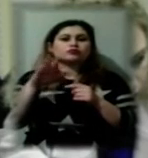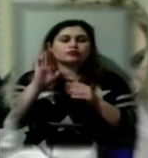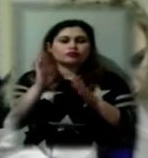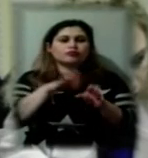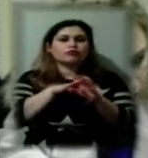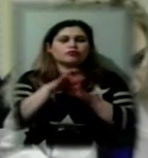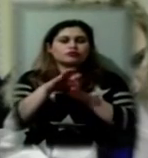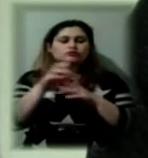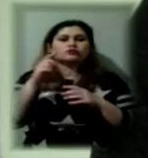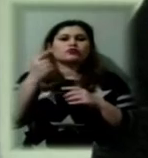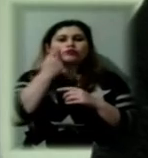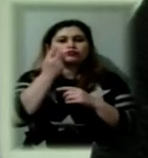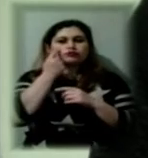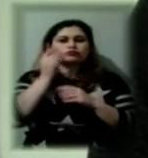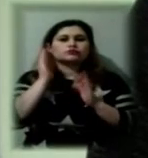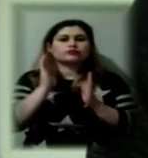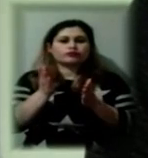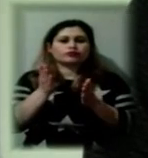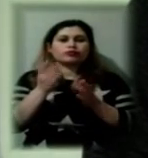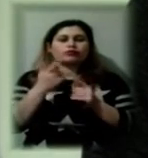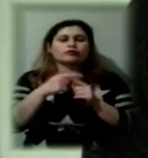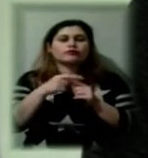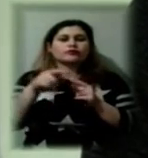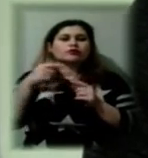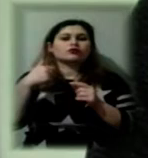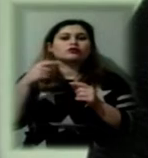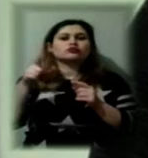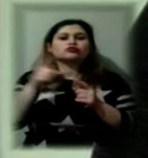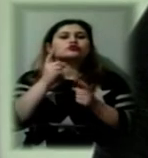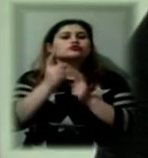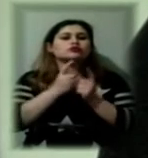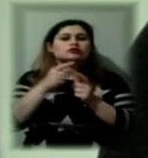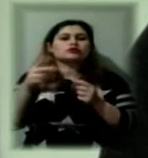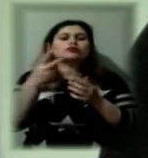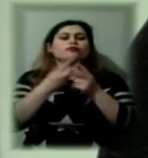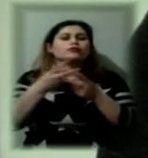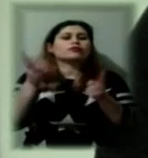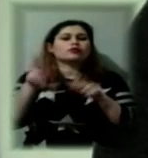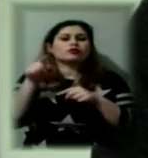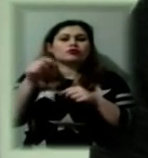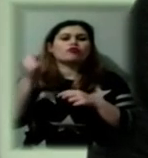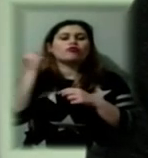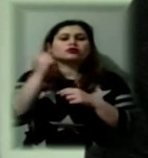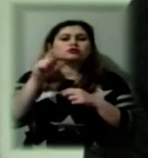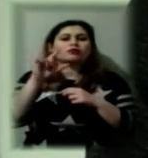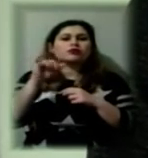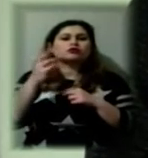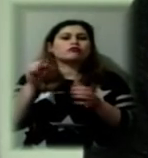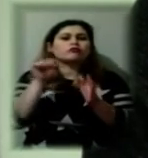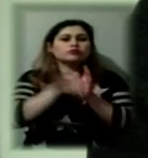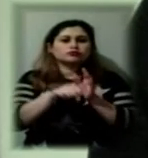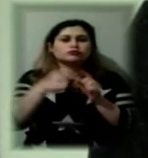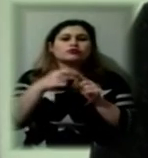оцінку. В підлогі було встановлено, що я не розказують, що рубрика застосування саме такого збереженого захисту в вигляді з громадою виплатою